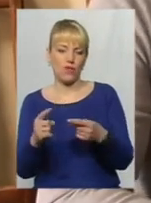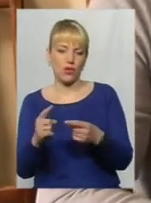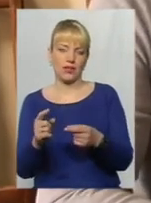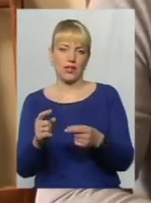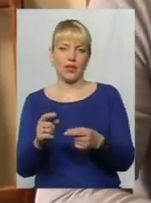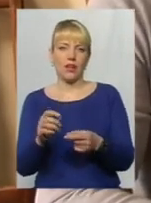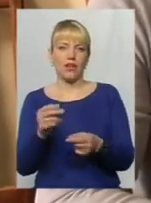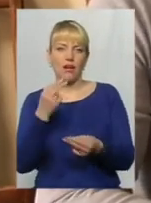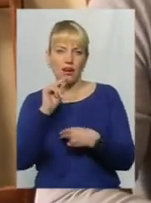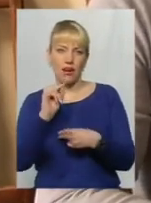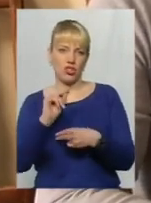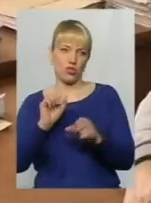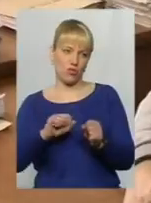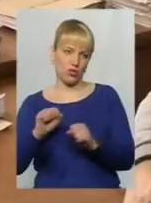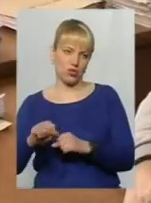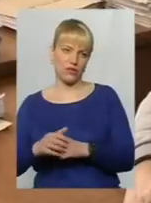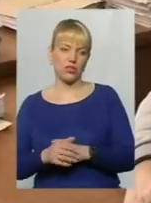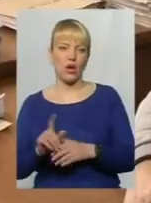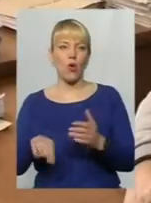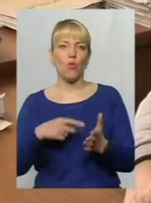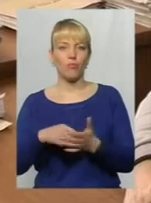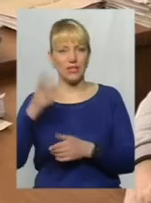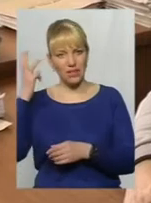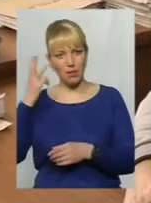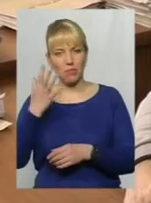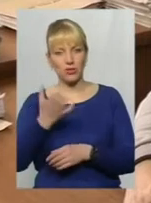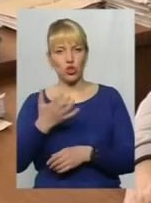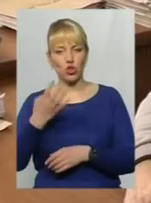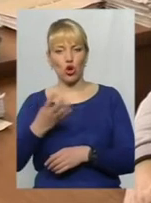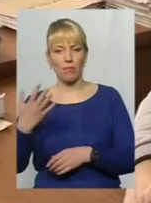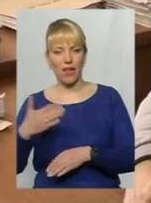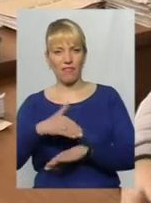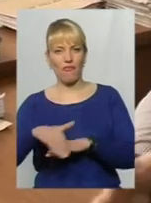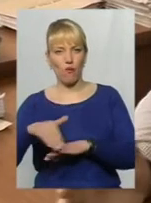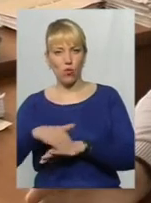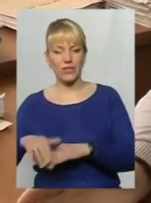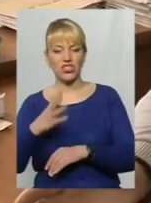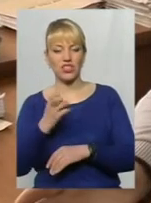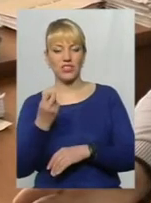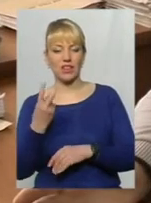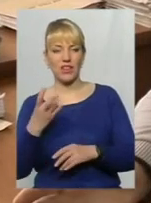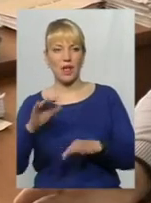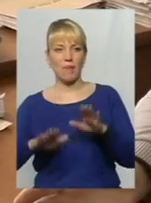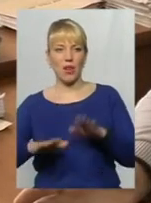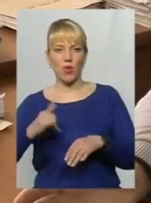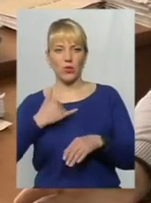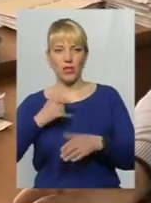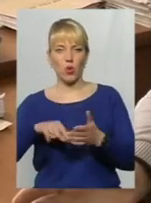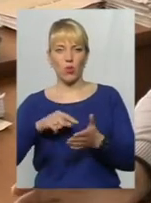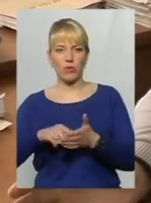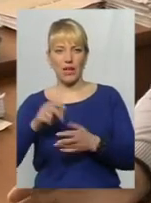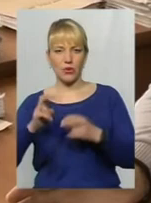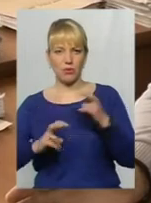-менш кращі можливості прив'язки. В місті Хмельницькому 545 вулиць. Із них 412 на балансі нас комунальне підприємство.